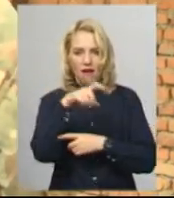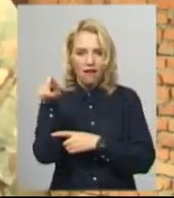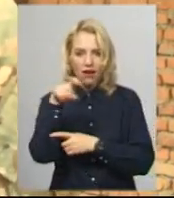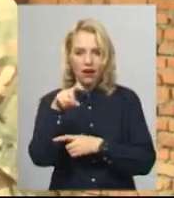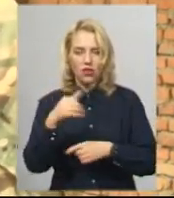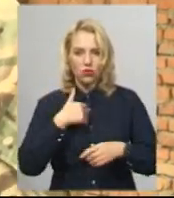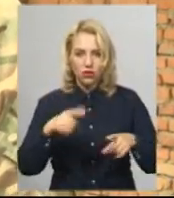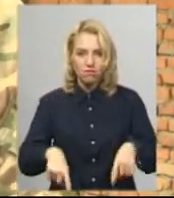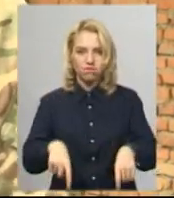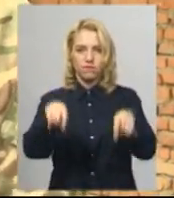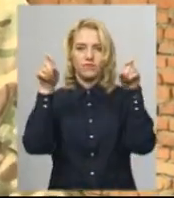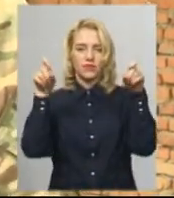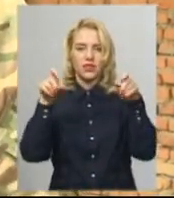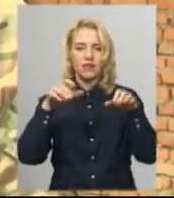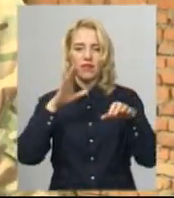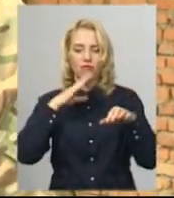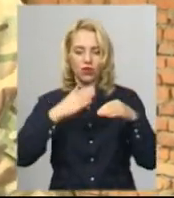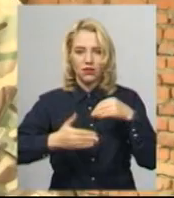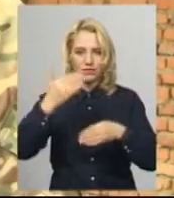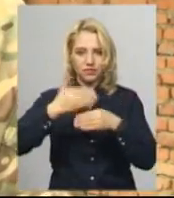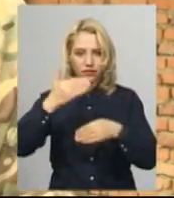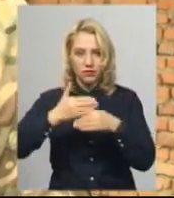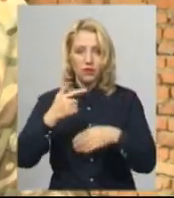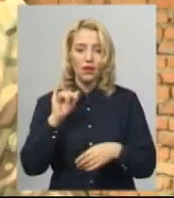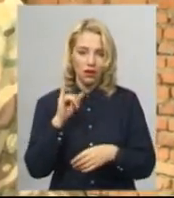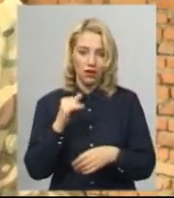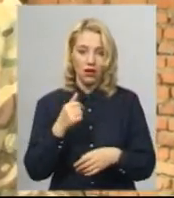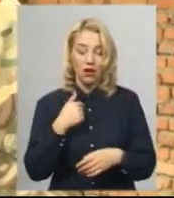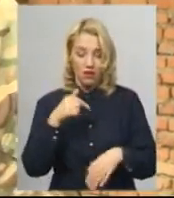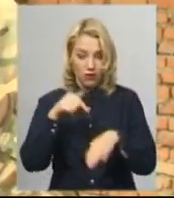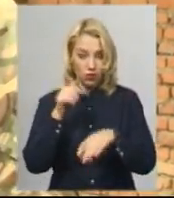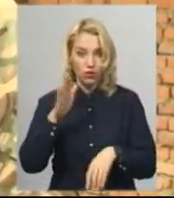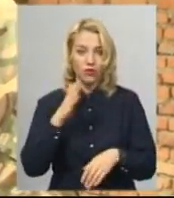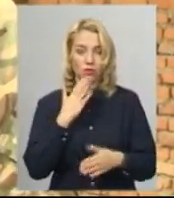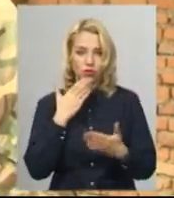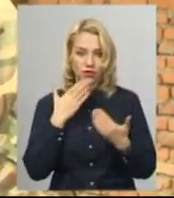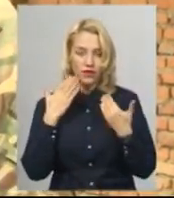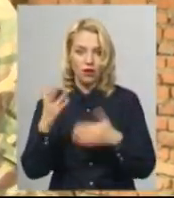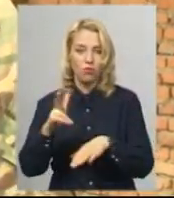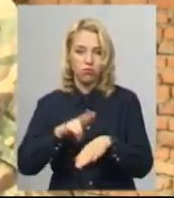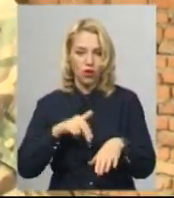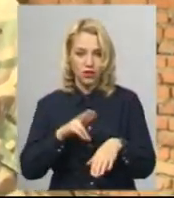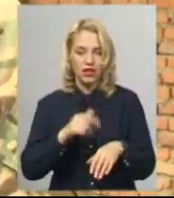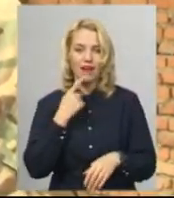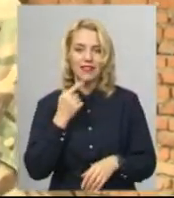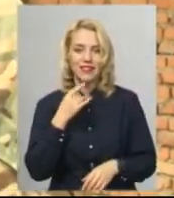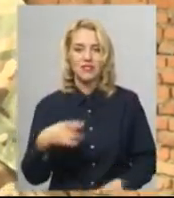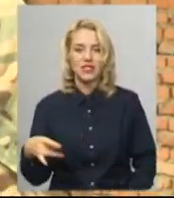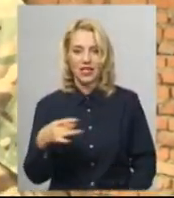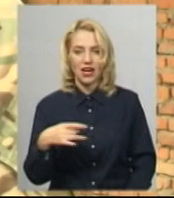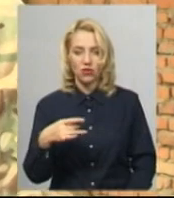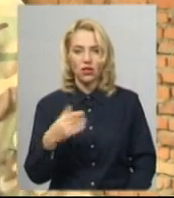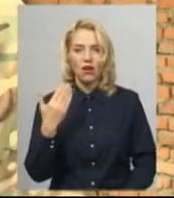застави, але відреагувавши, сказавши, що будуть повертатися до національної поліції в Красилівському районі,